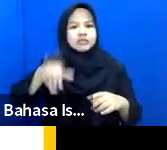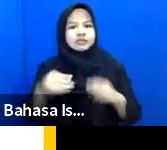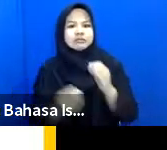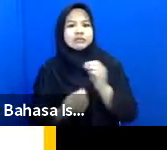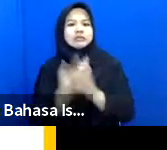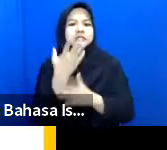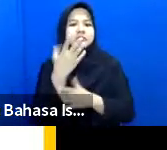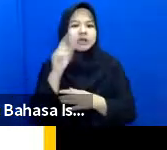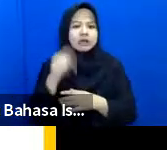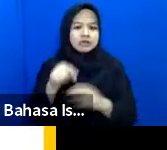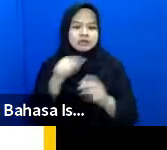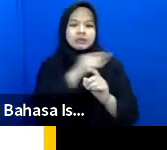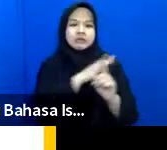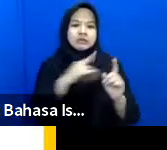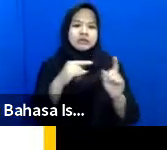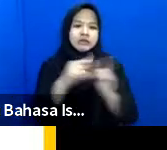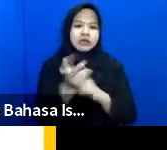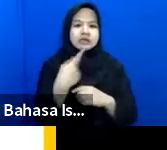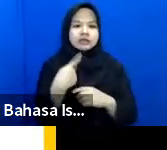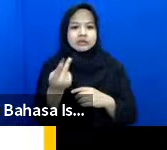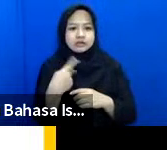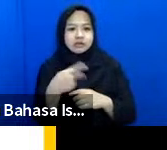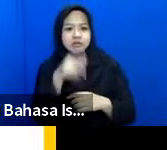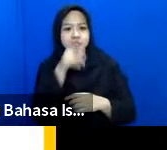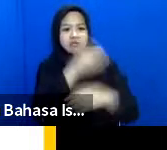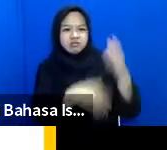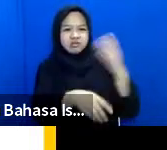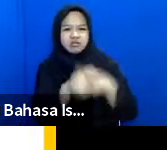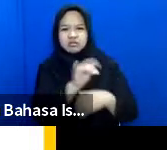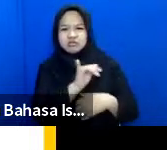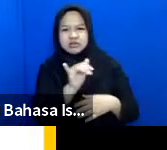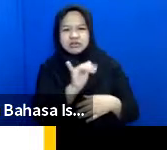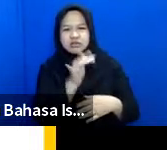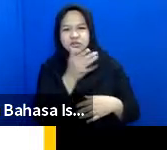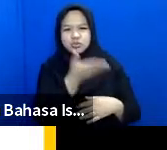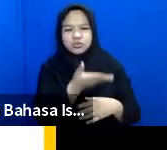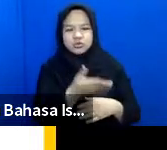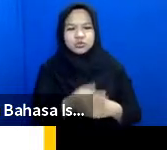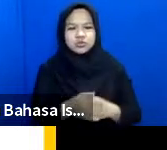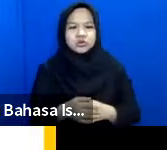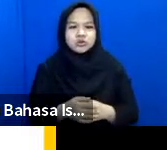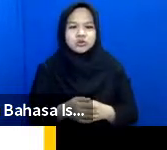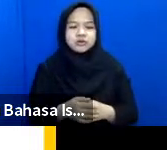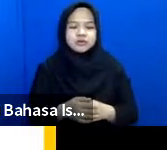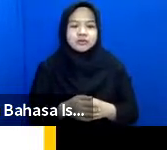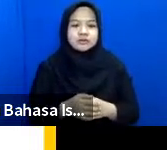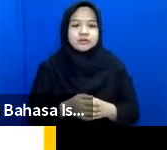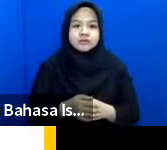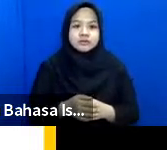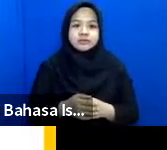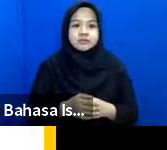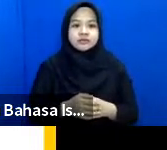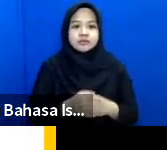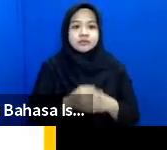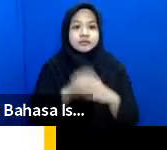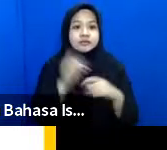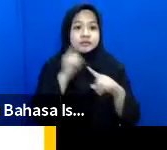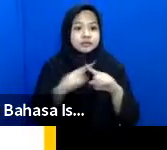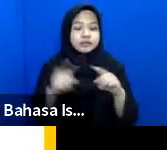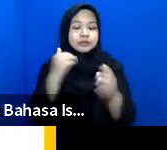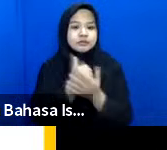masyarakat kita bahwa disabilitas adalah seperti demikian namun sebenarnya teman-teman